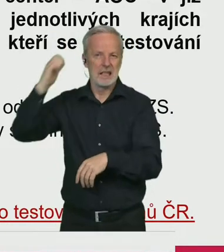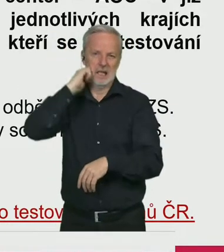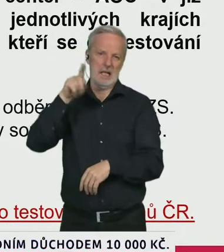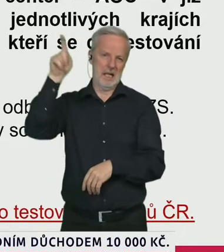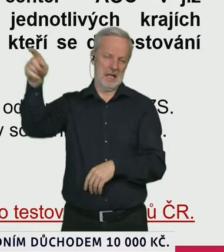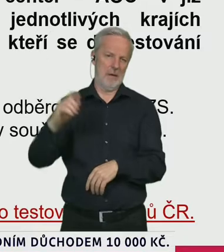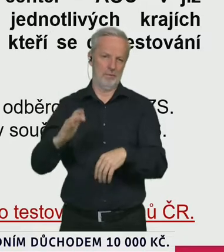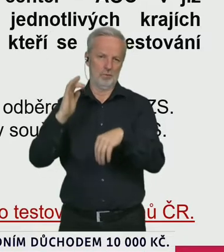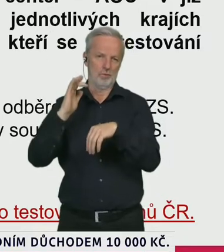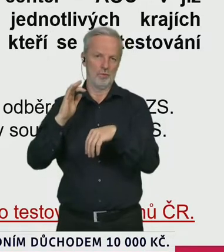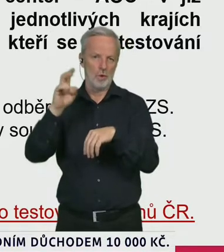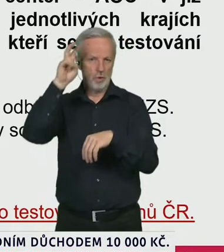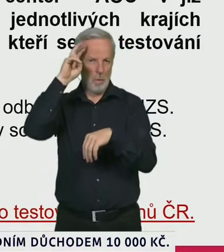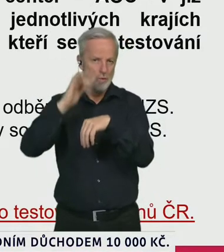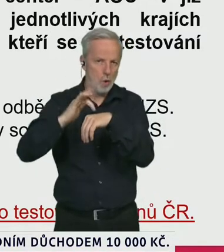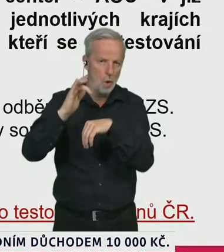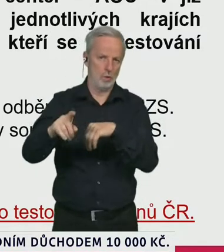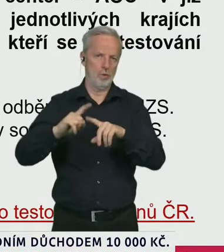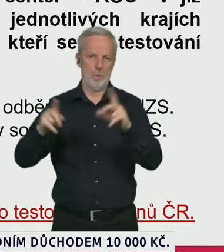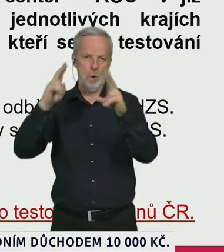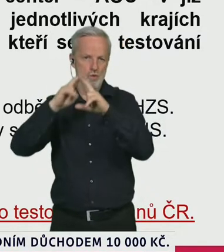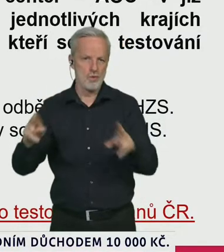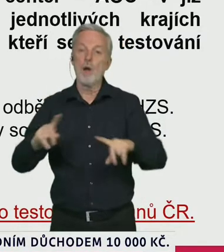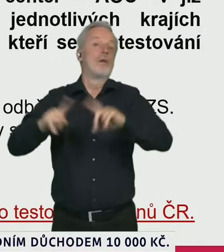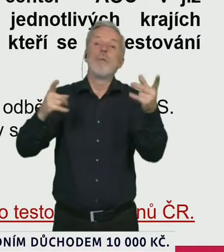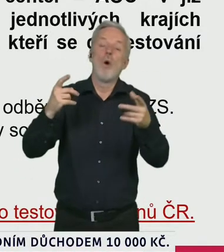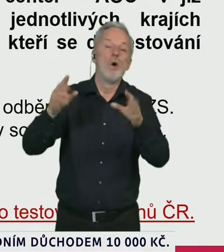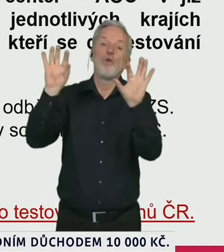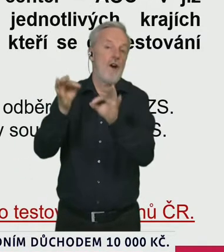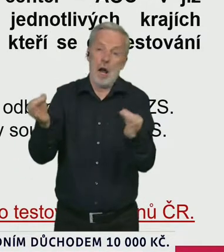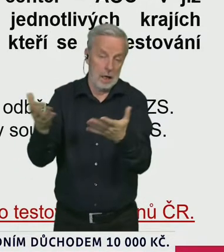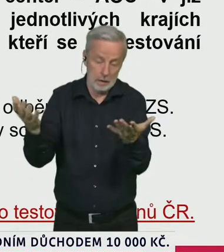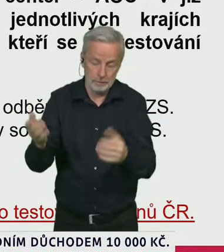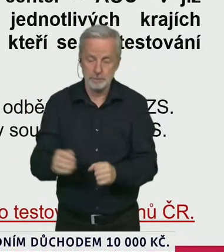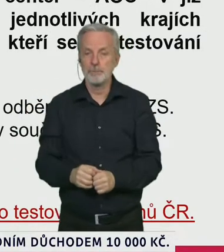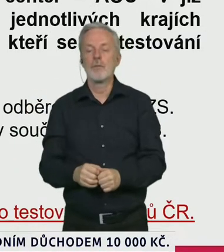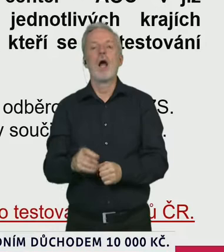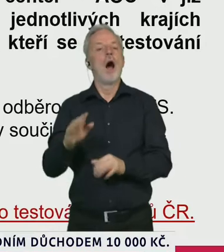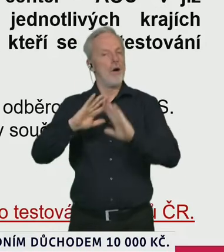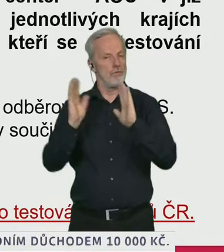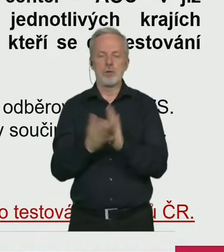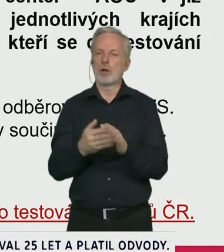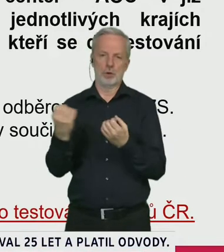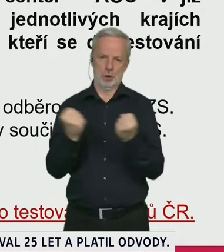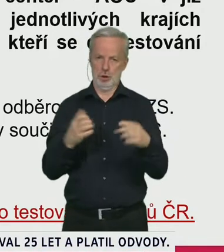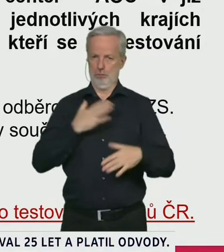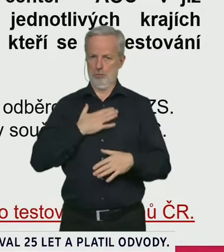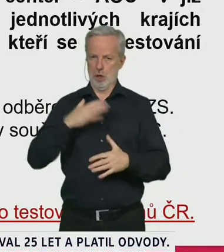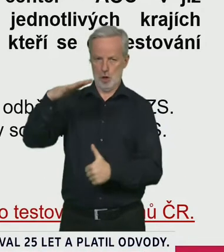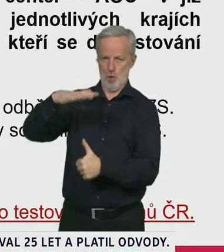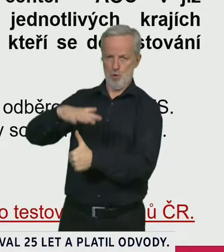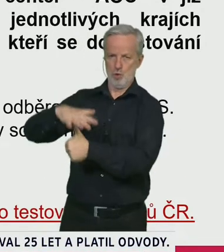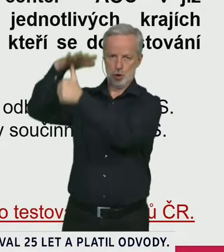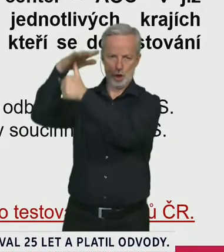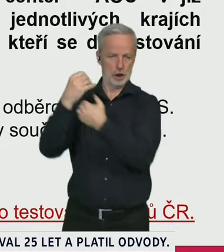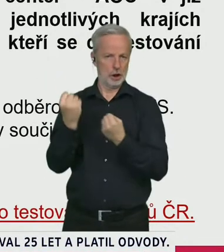ohniska řeší. Celkově ten systém testování je řízen našim centrálním řídícím týmem a s velkou